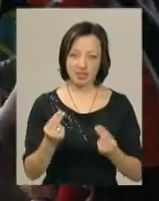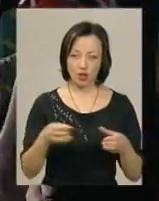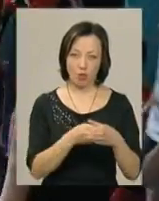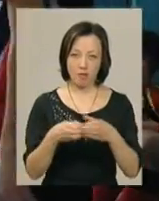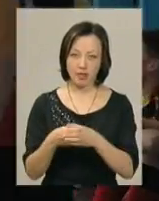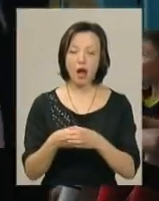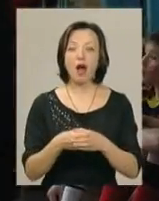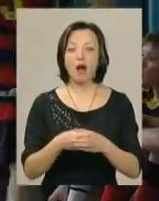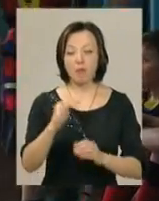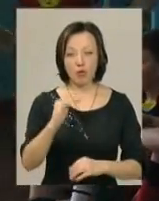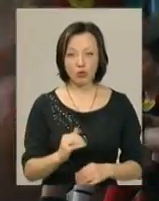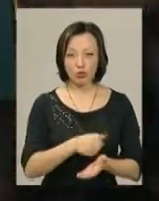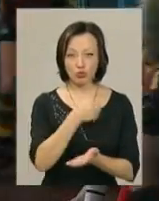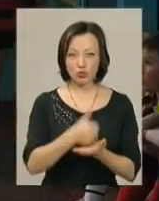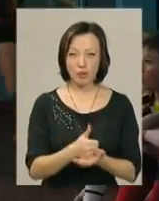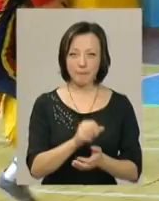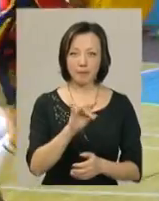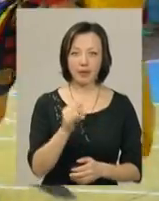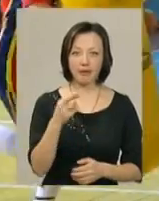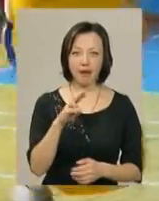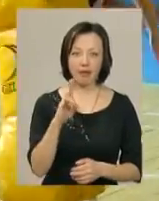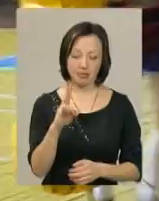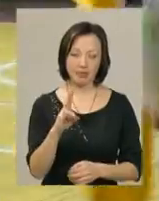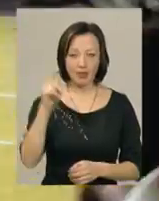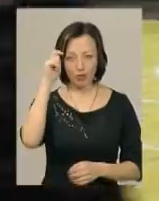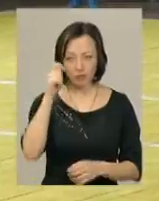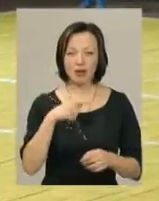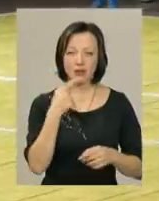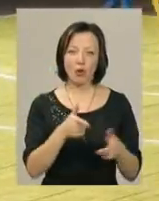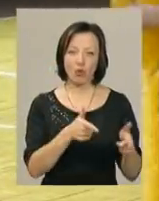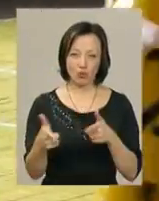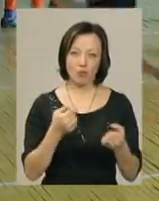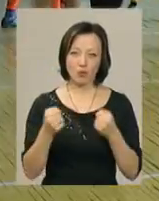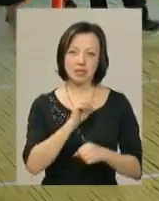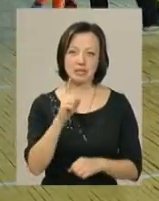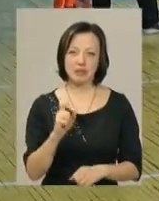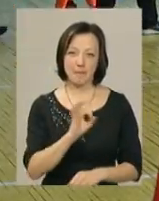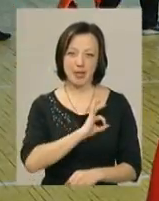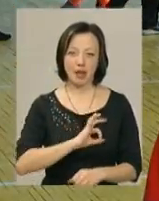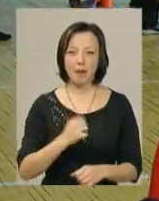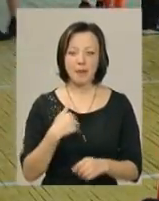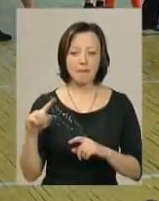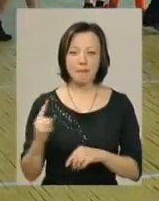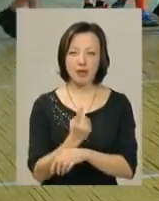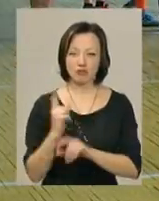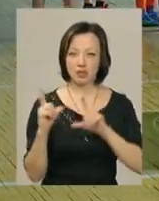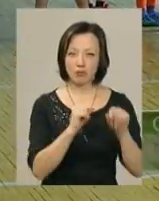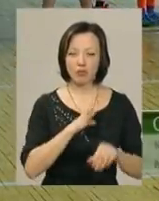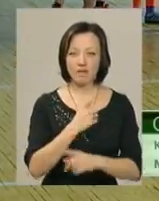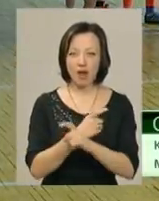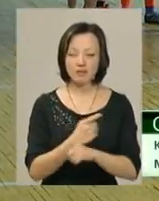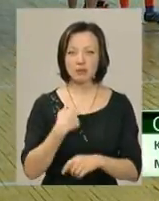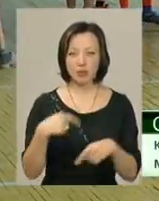-буревісника. Команду молодших очолює Сергій Приян, каже, спортсмени готові поборотися за медалі. Ми перший раз туди їдемо, ми були в